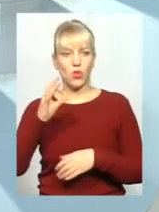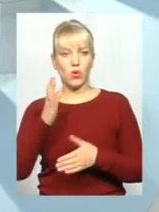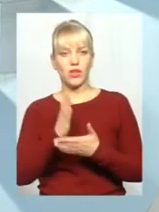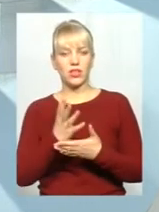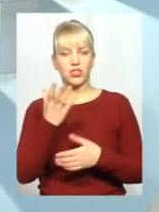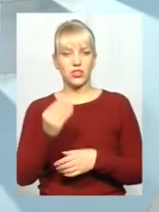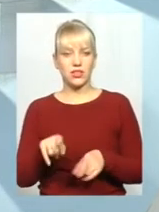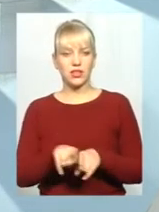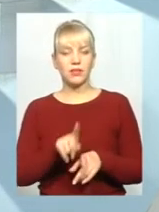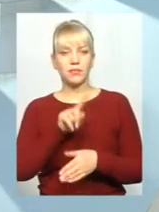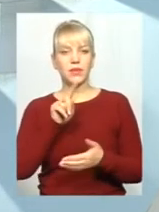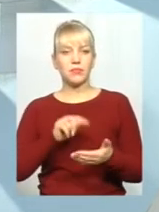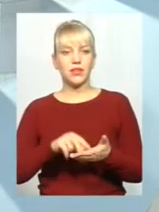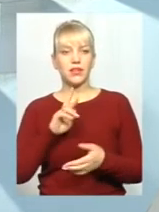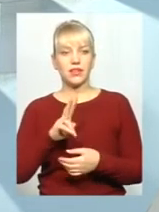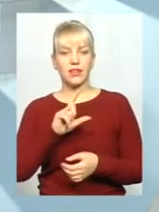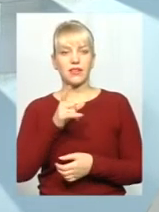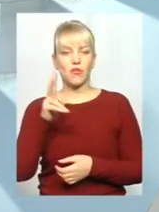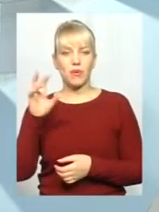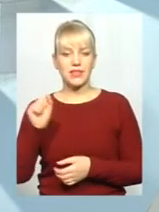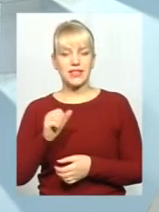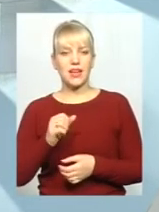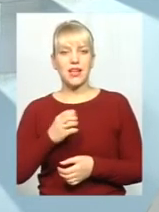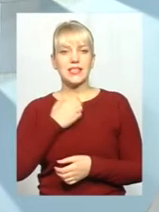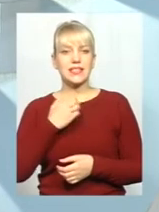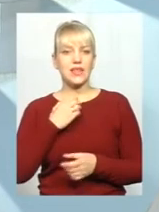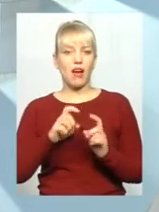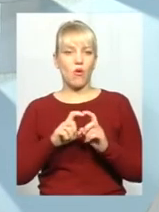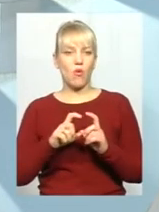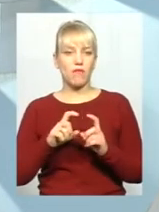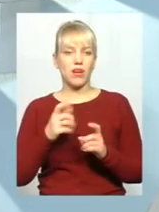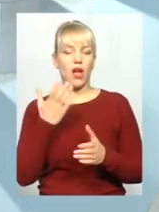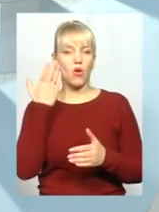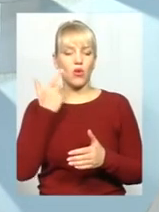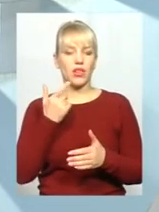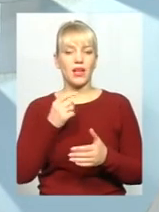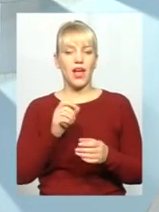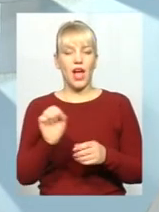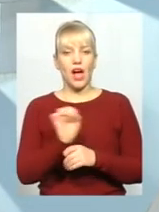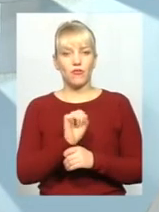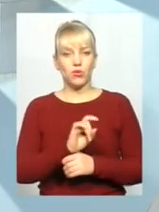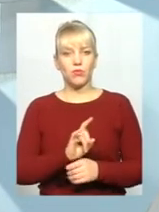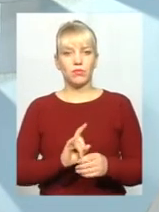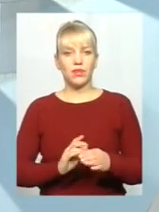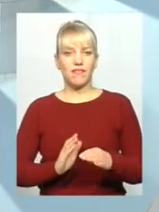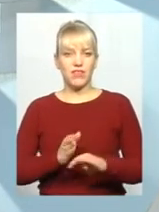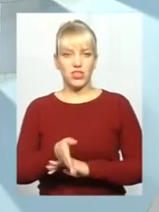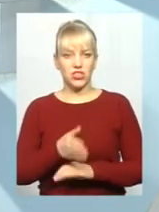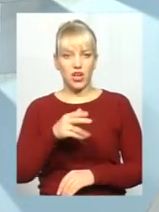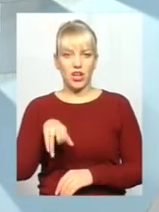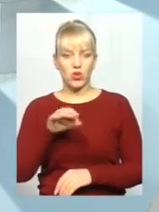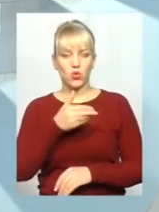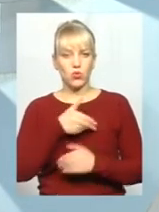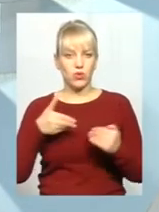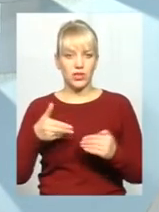таке питання, європейська страховка, коли автомобіль сюди заїжджає, він має так само європейський страховий поліс,